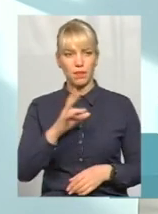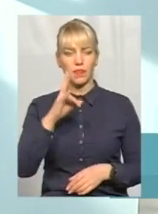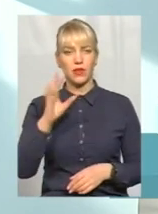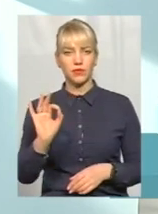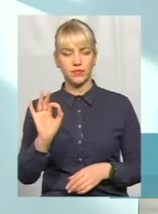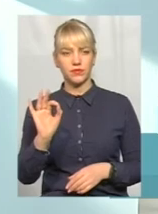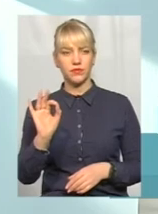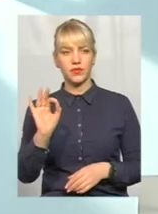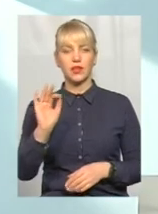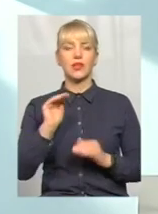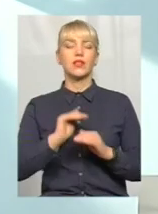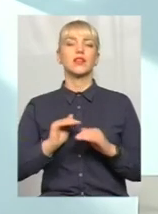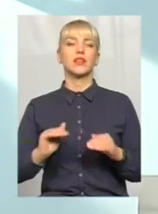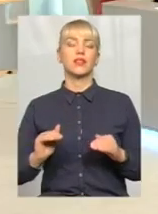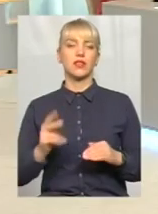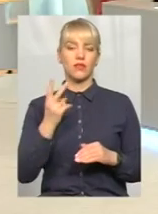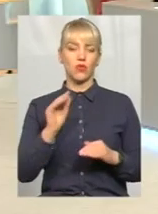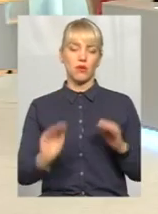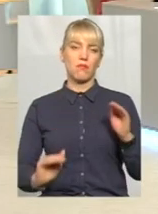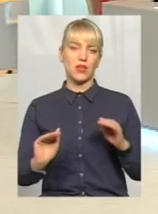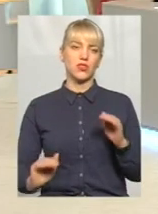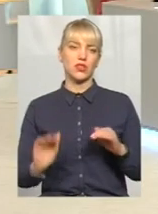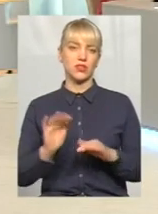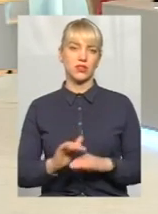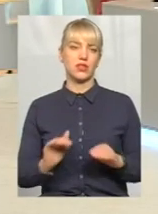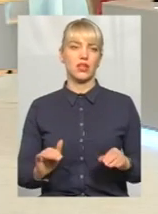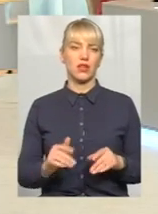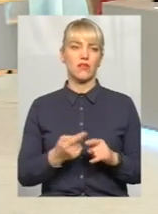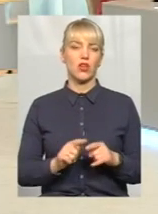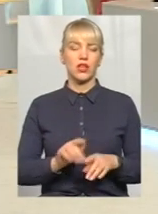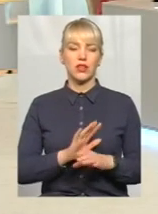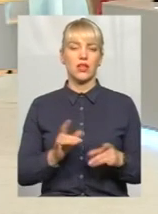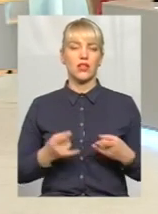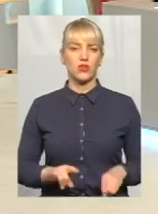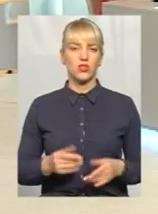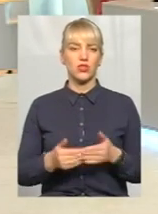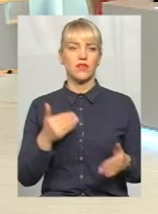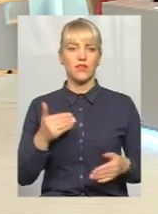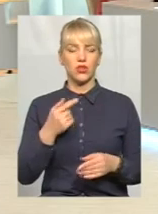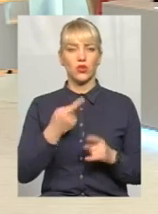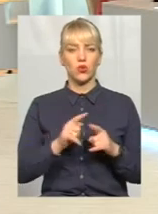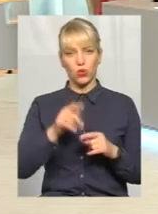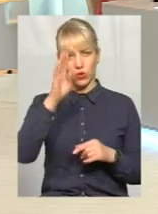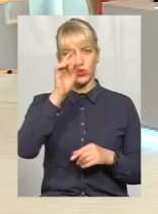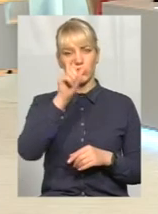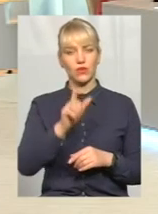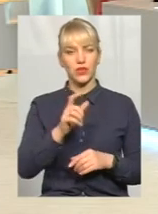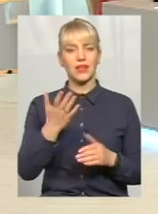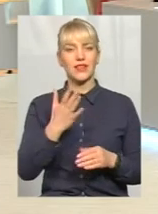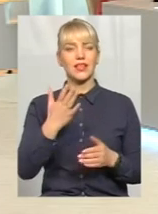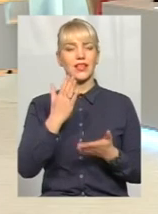але діти двоє менших дітей, вони народжені не від того чоловіка, з яким не є